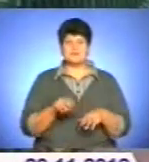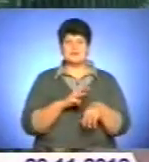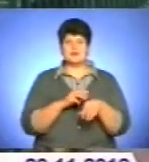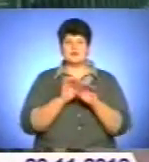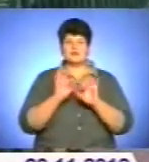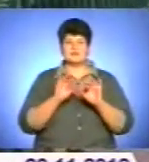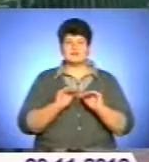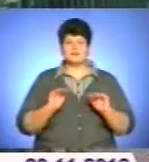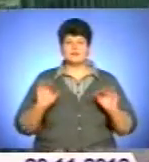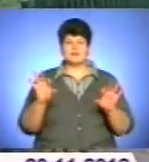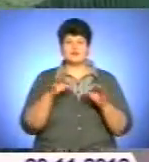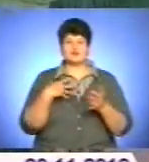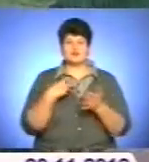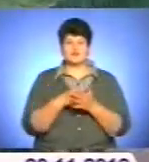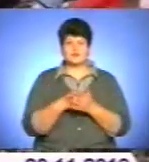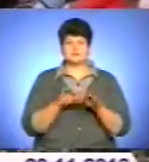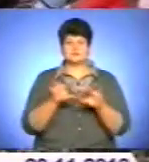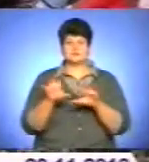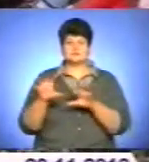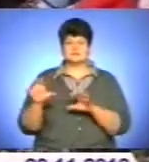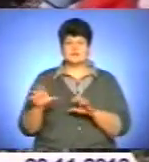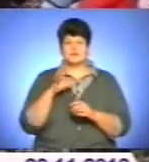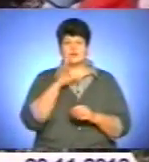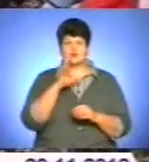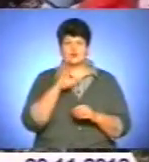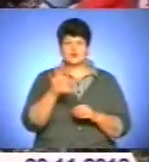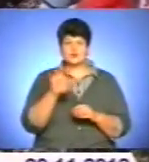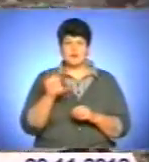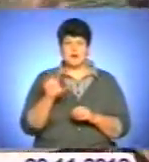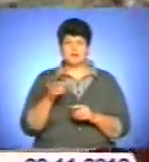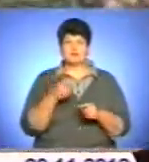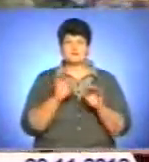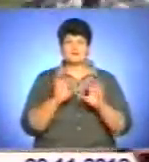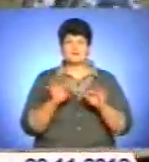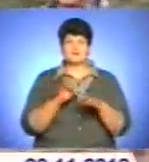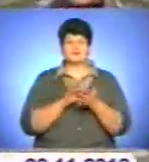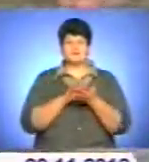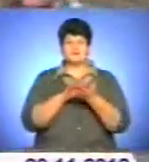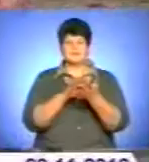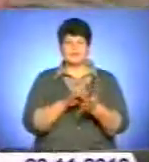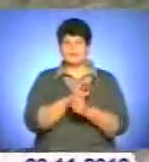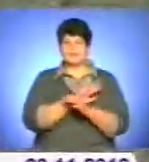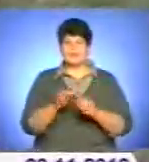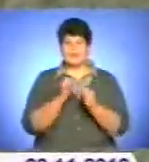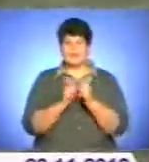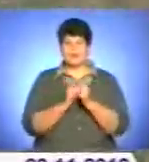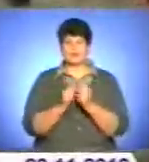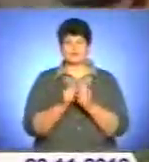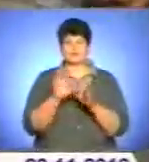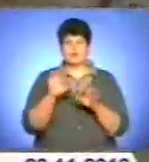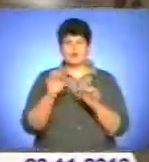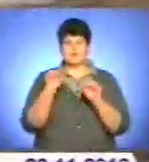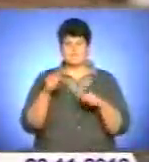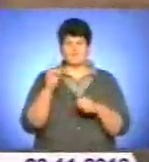розповіли підліткам про своїх чотирилапих вихованців та провели екскурсію кінологічним центром. За словами кінологів, не кожна собака може стати службовою.